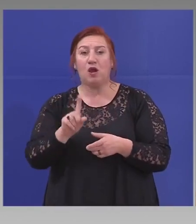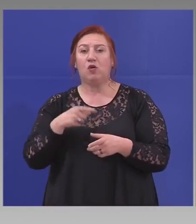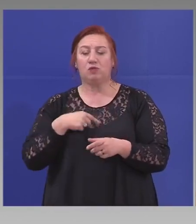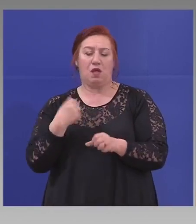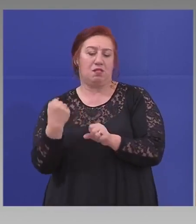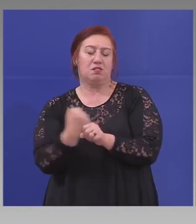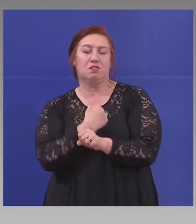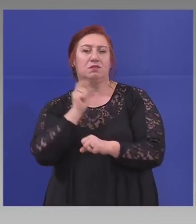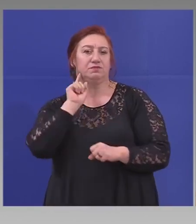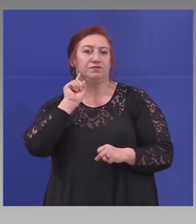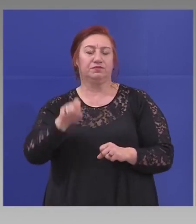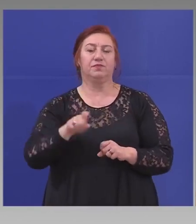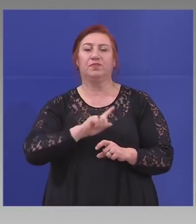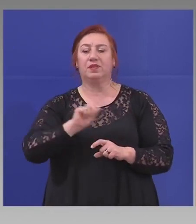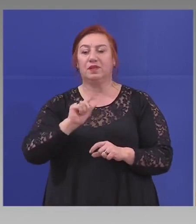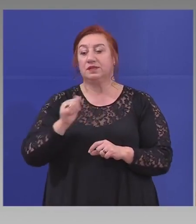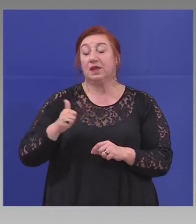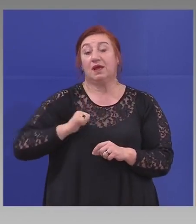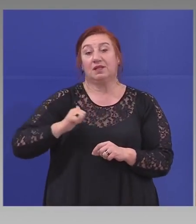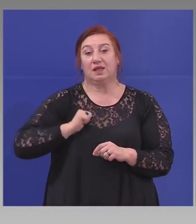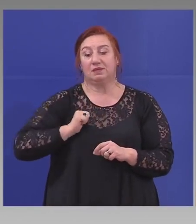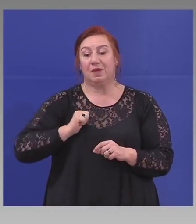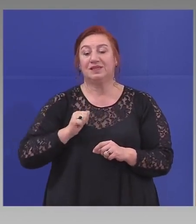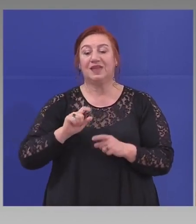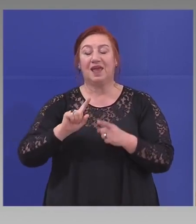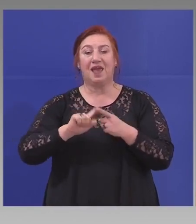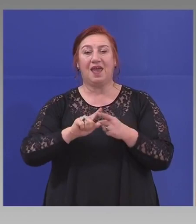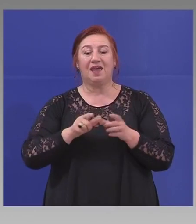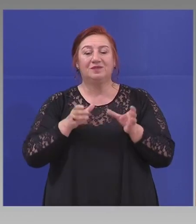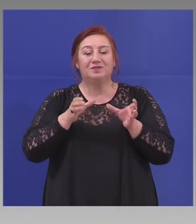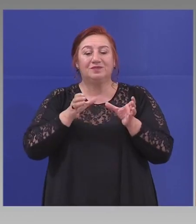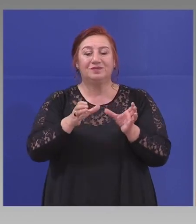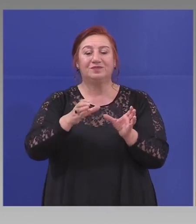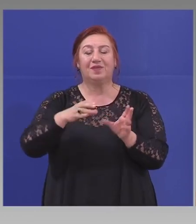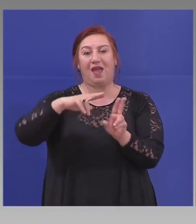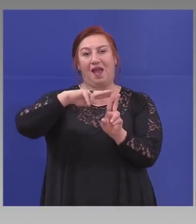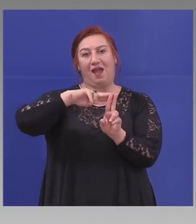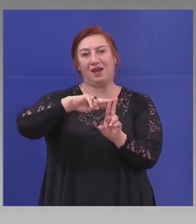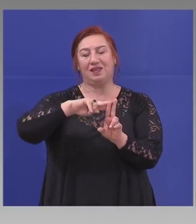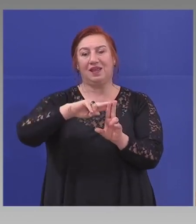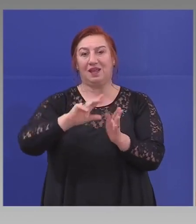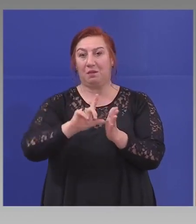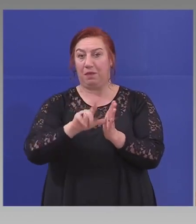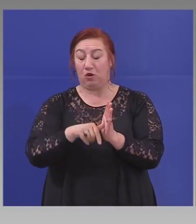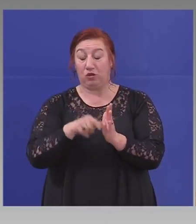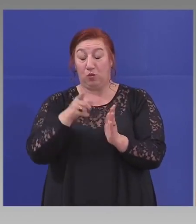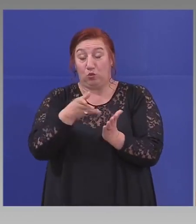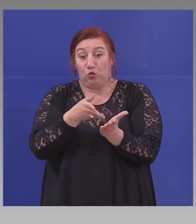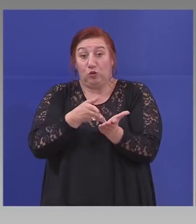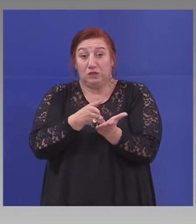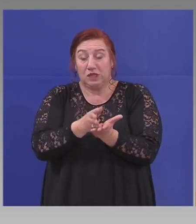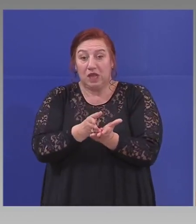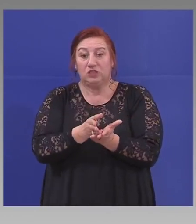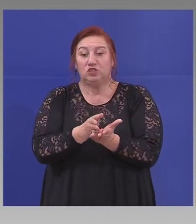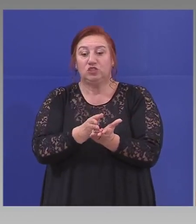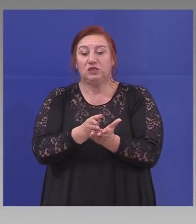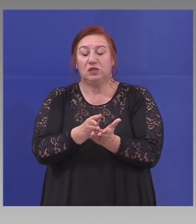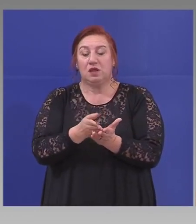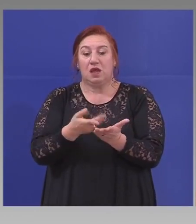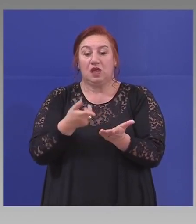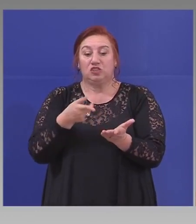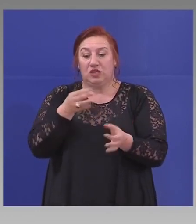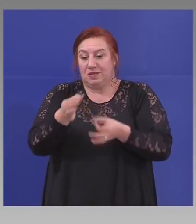да спазват кънратинния период и по този начин излагат останалите на